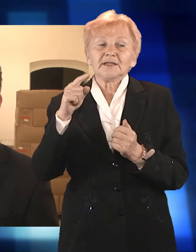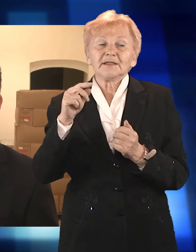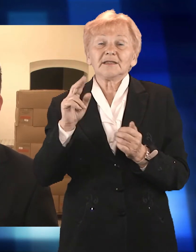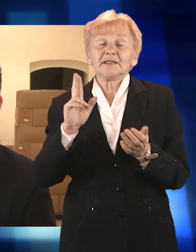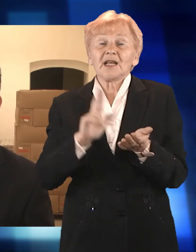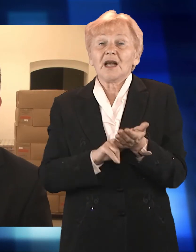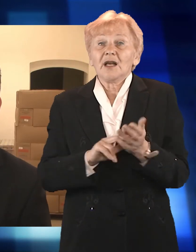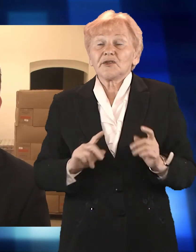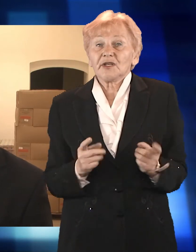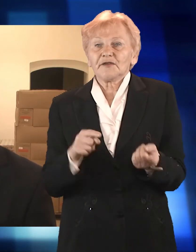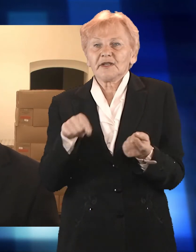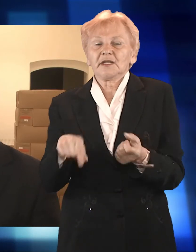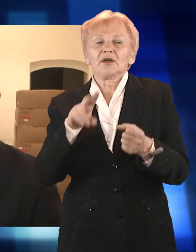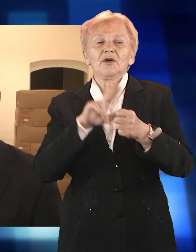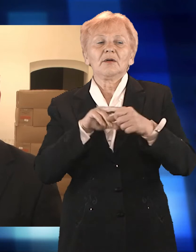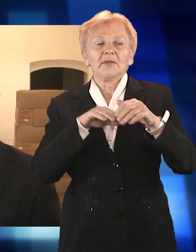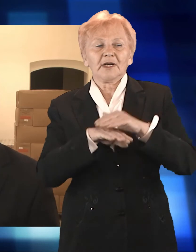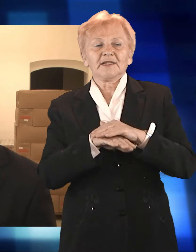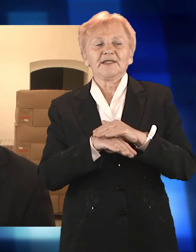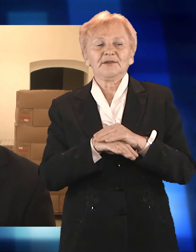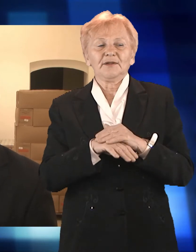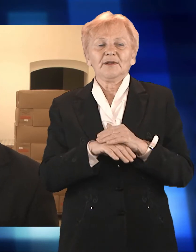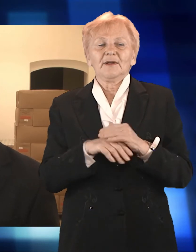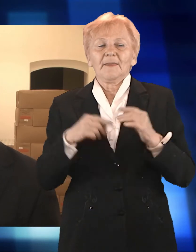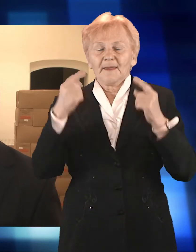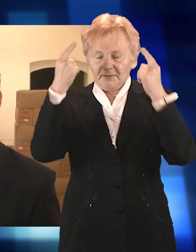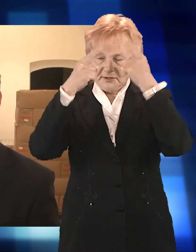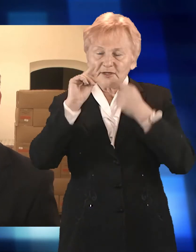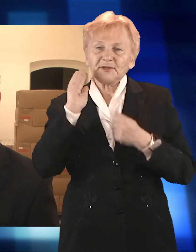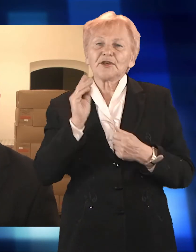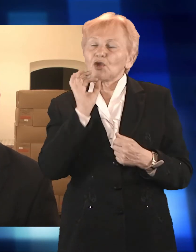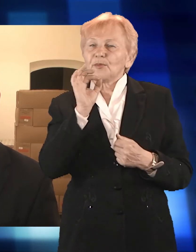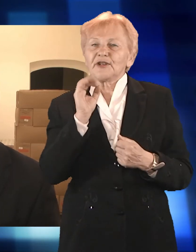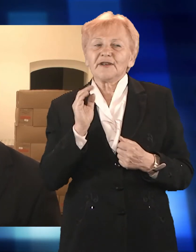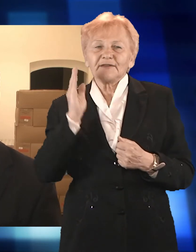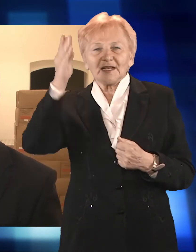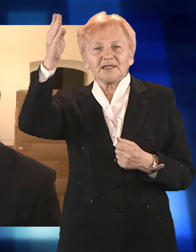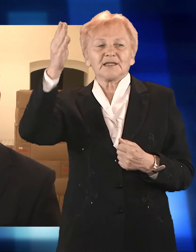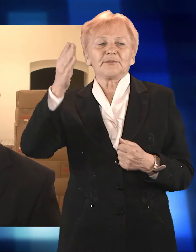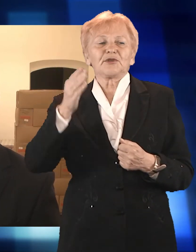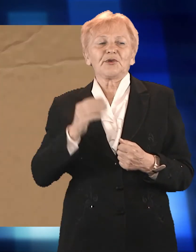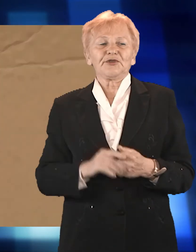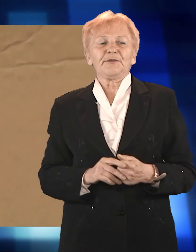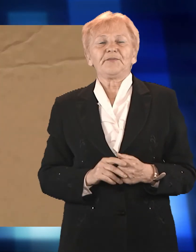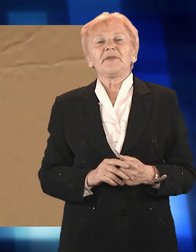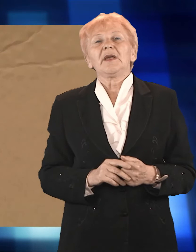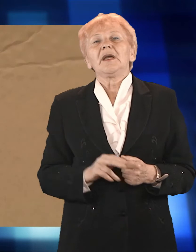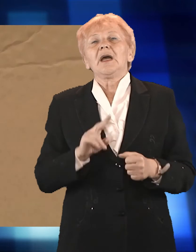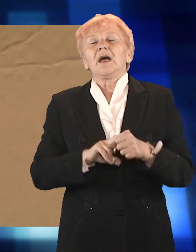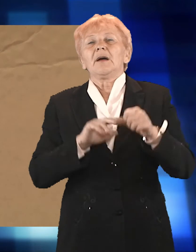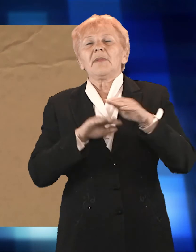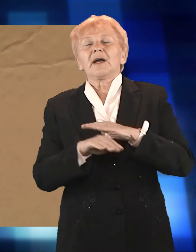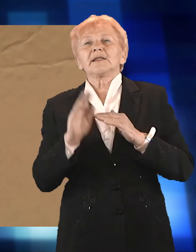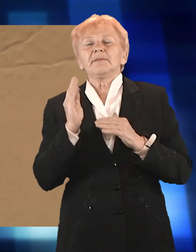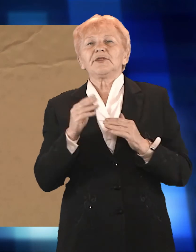mam nadzieję, że ta współpraca będzie nam się układać pomyślnie w dalszych etapach działalności stowarzyszenia. Magazyn żywności